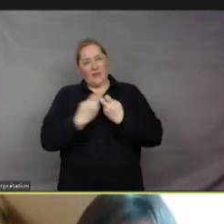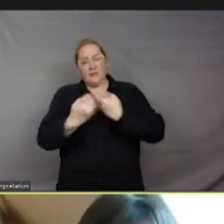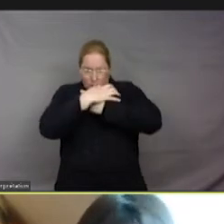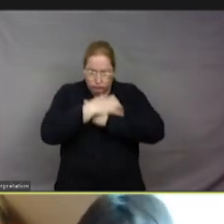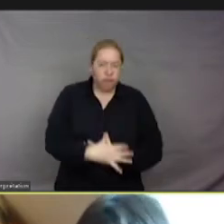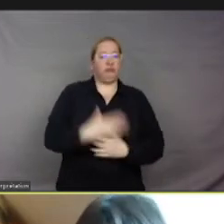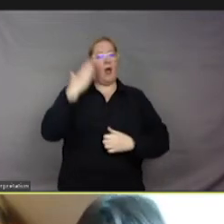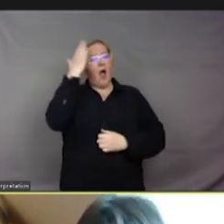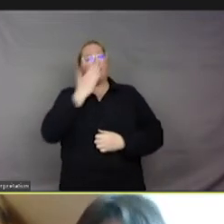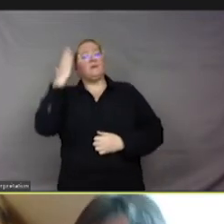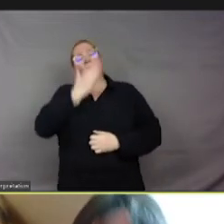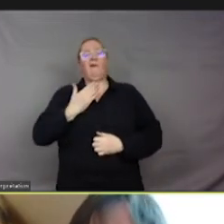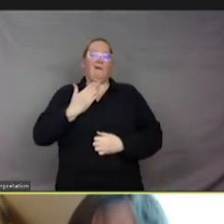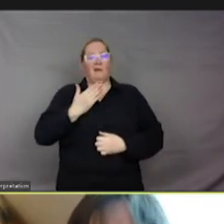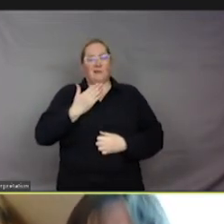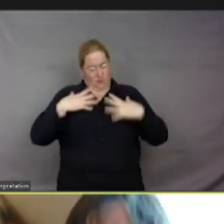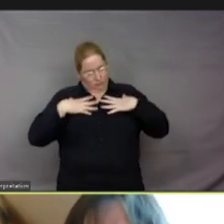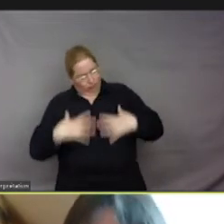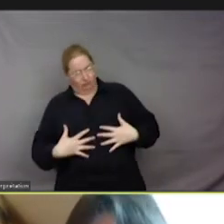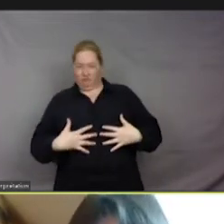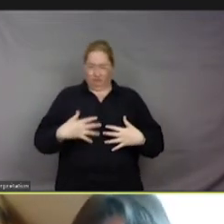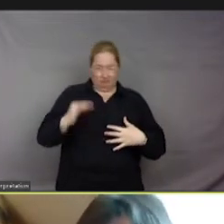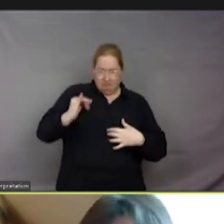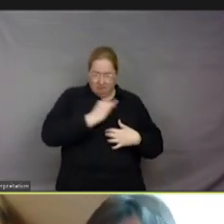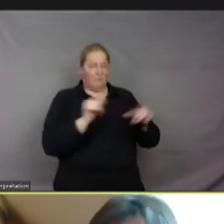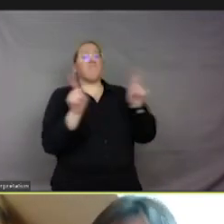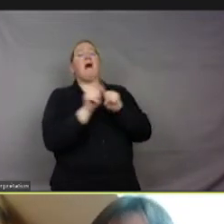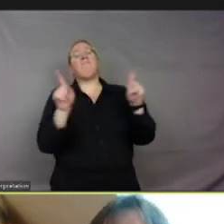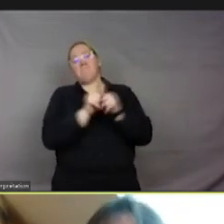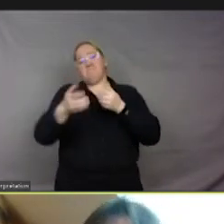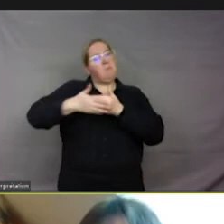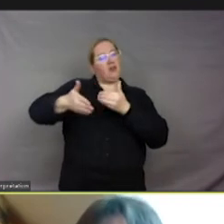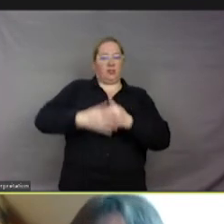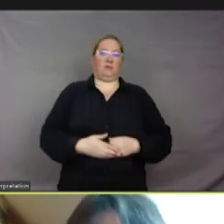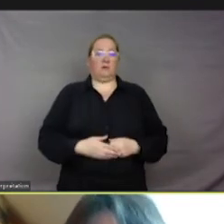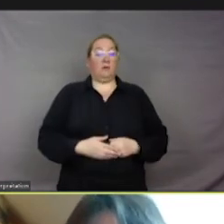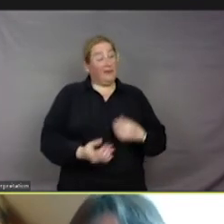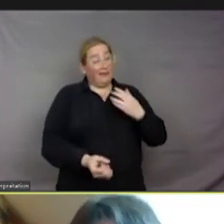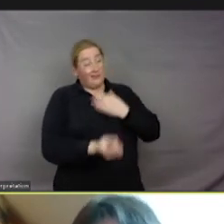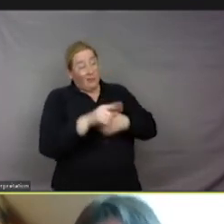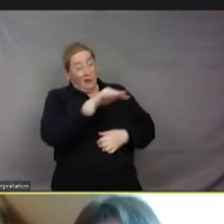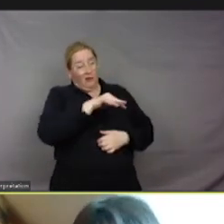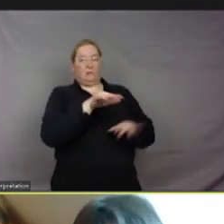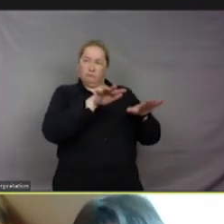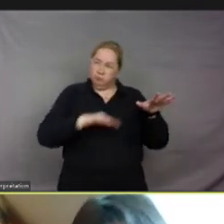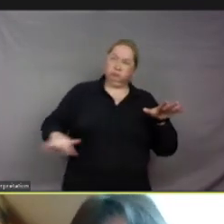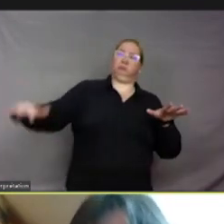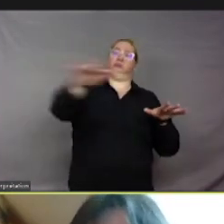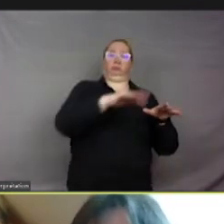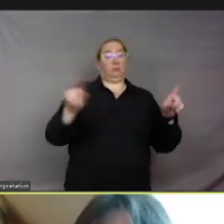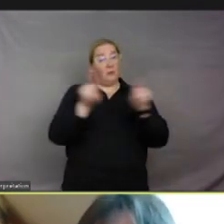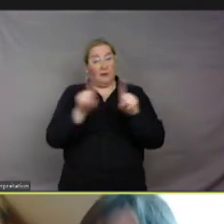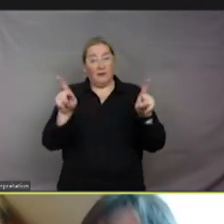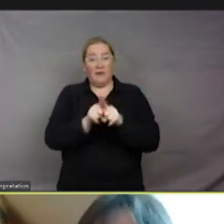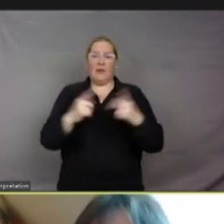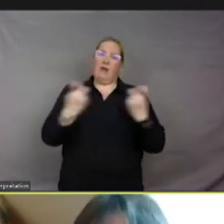que nous connaissons, parce que nous avons beaucoup de similitudes avec eux et eux avec nous, mais pas exclusivement, puisqu'il y a également